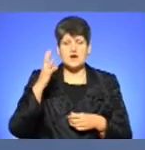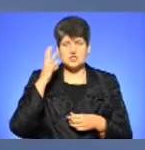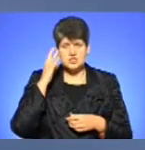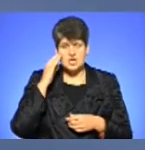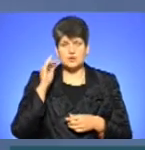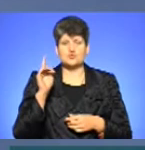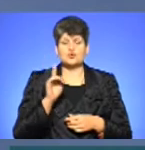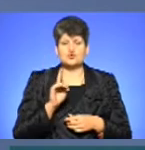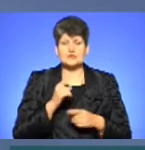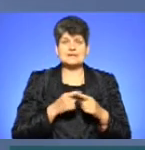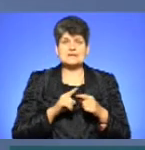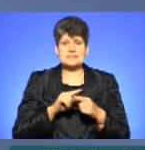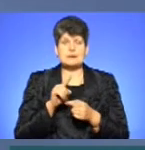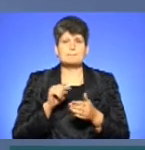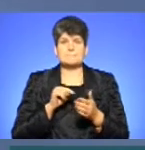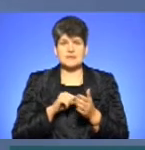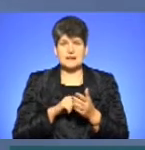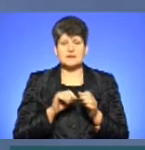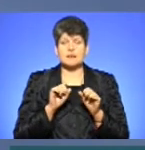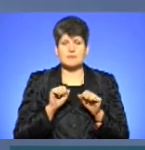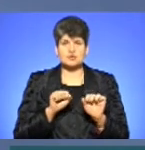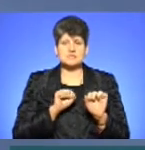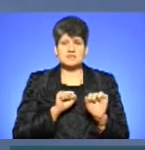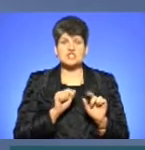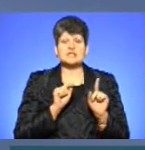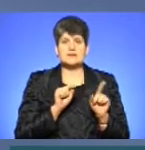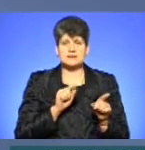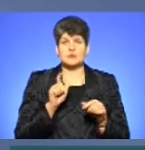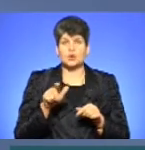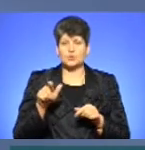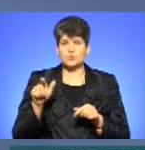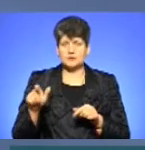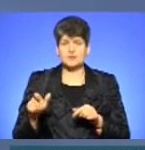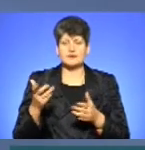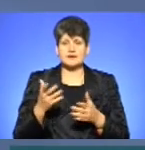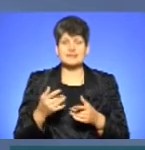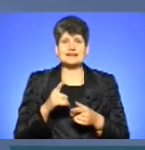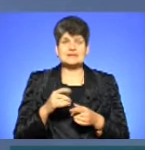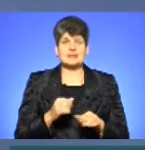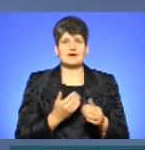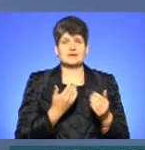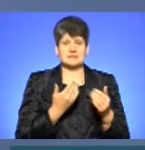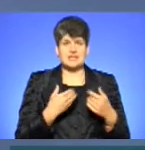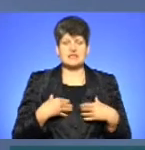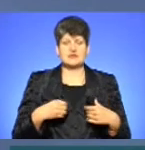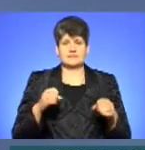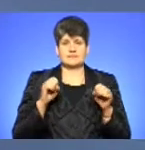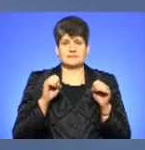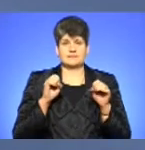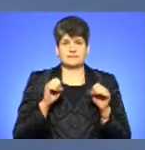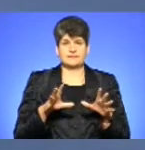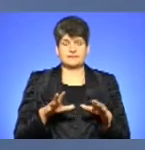ці питання вправі відстоювати люди, які за неї пожертвували